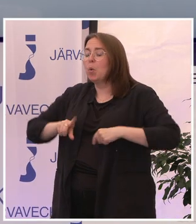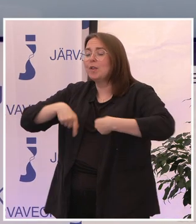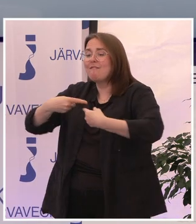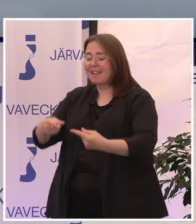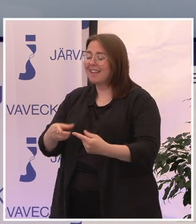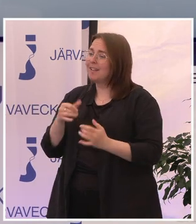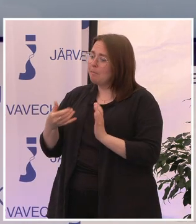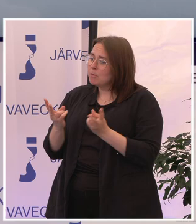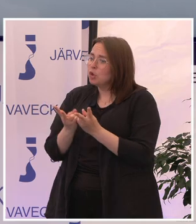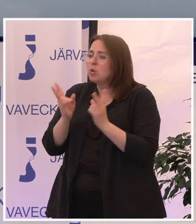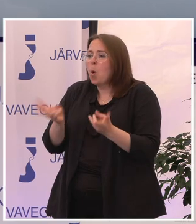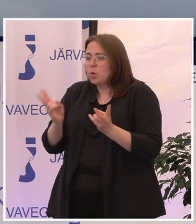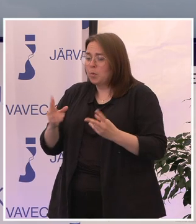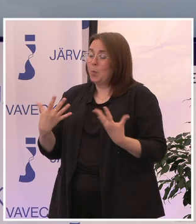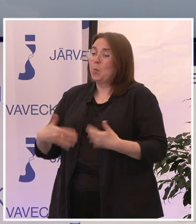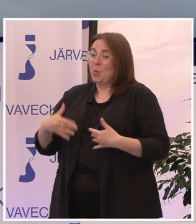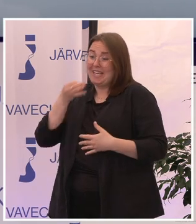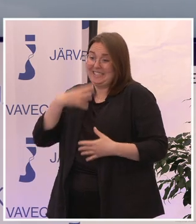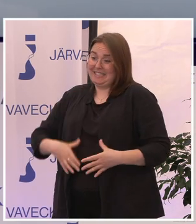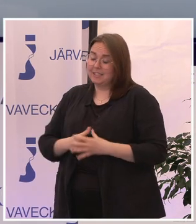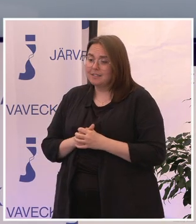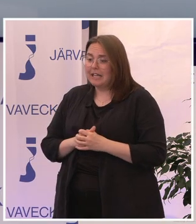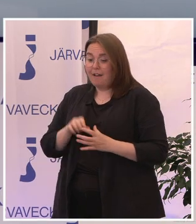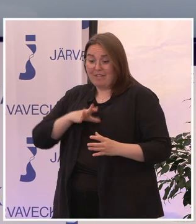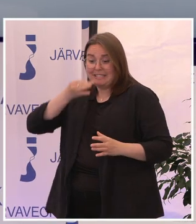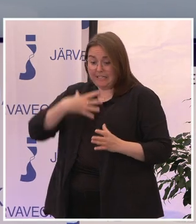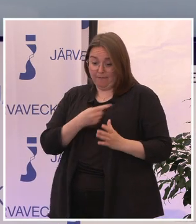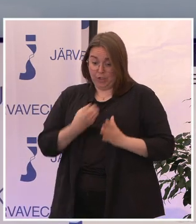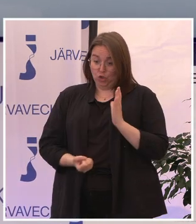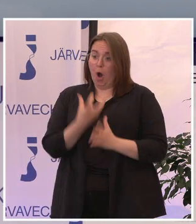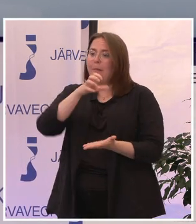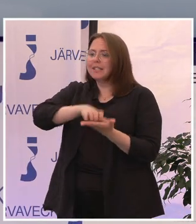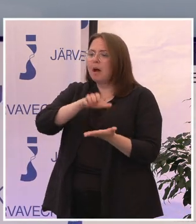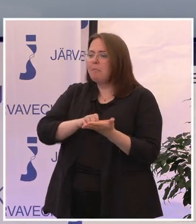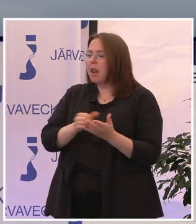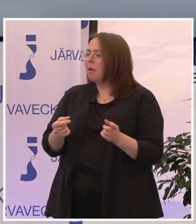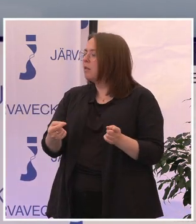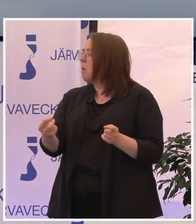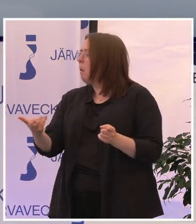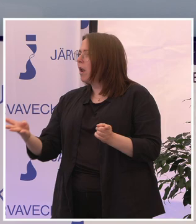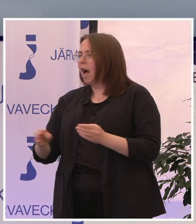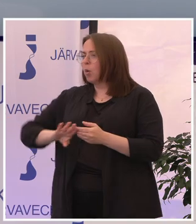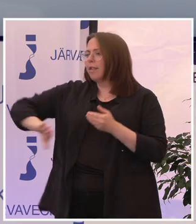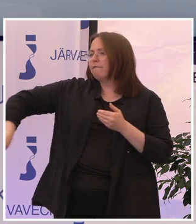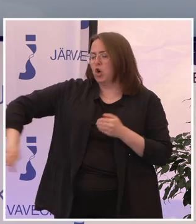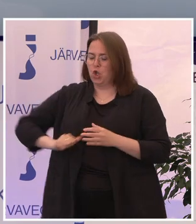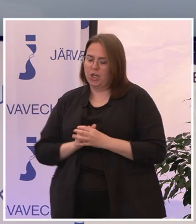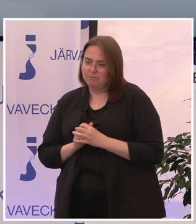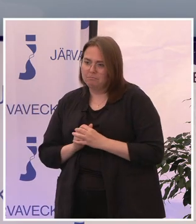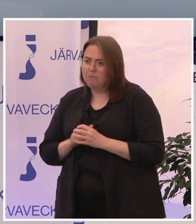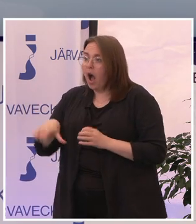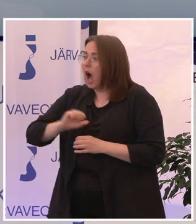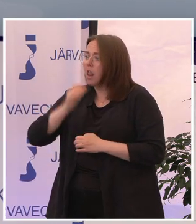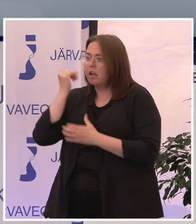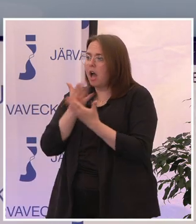innebär också en risk. Att skapa ett samhälle där vissa hamnar utanför. Alla